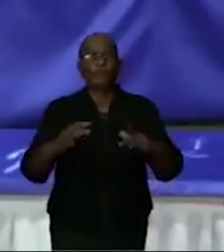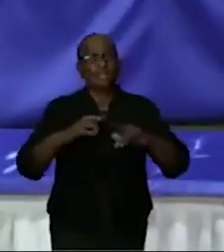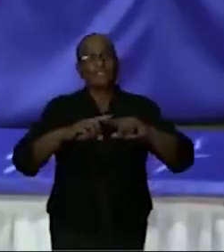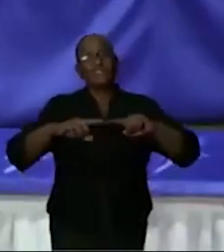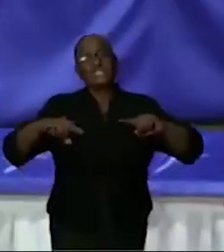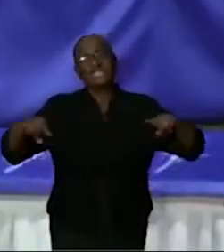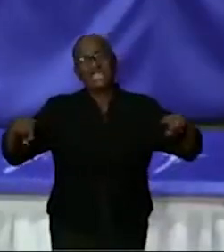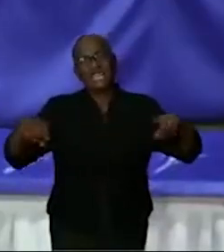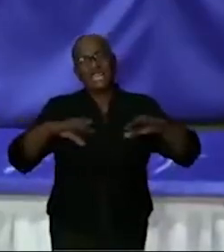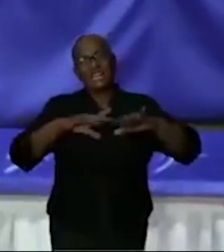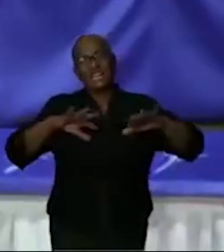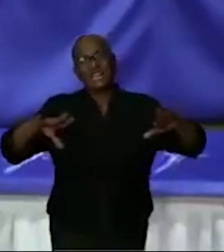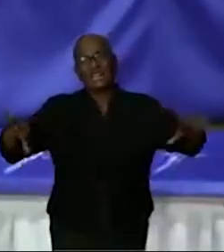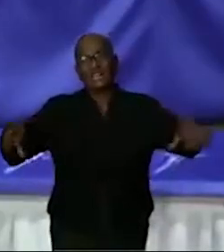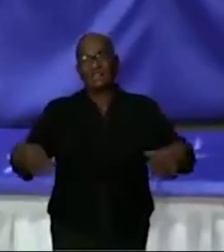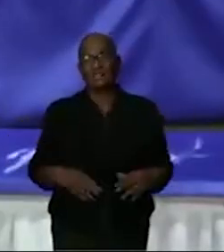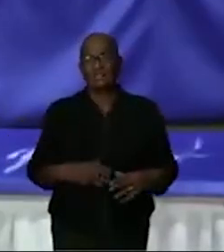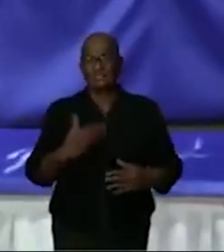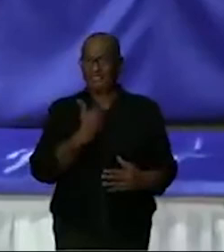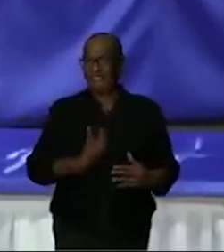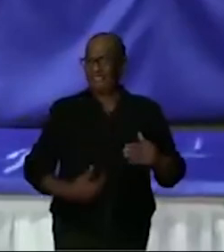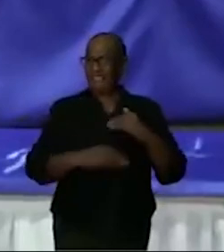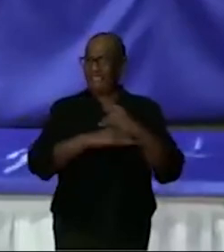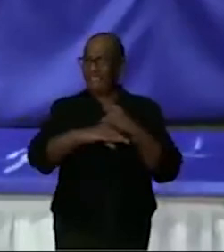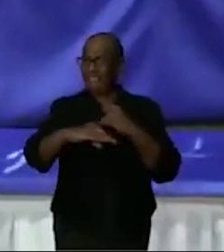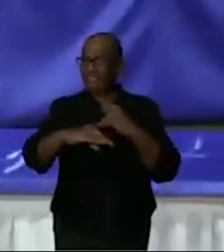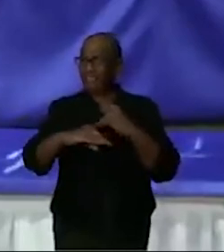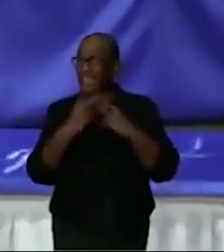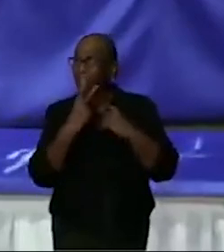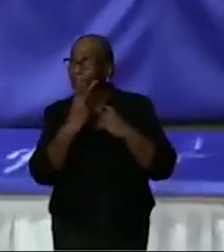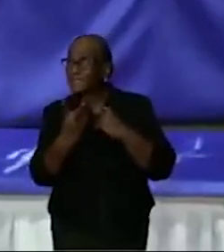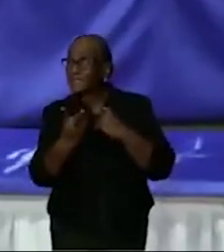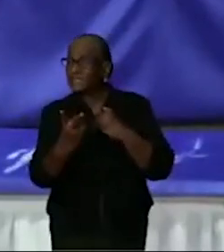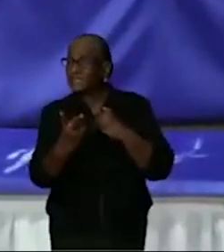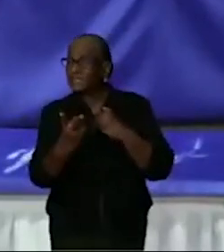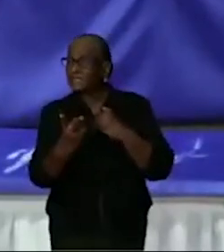die men in Engeland heeft gedetecteerd.